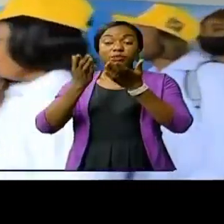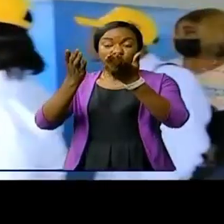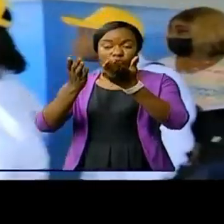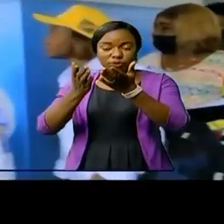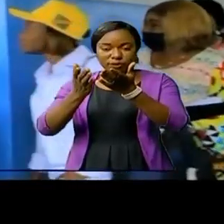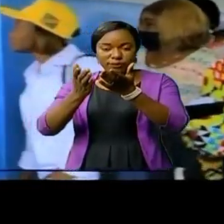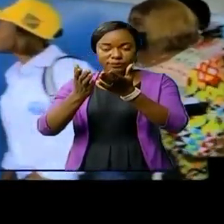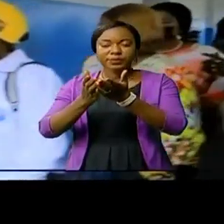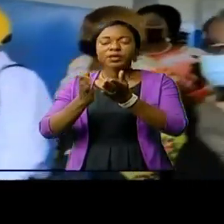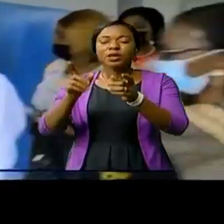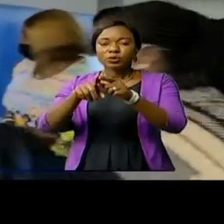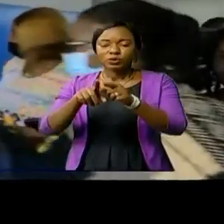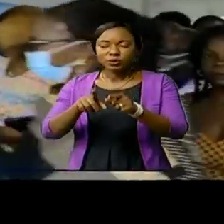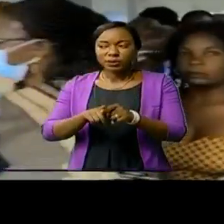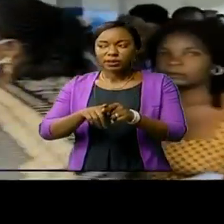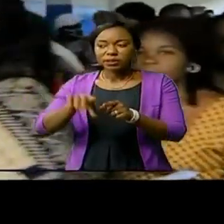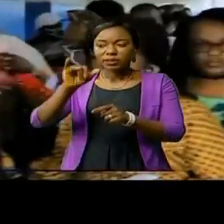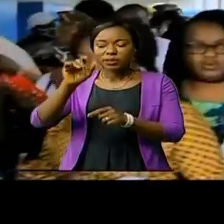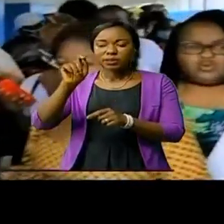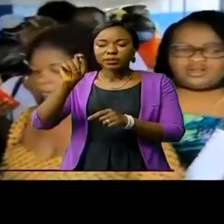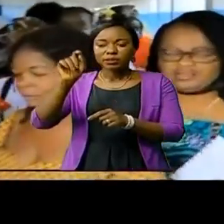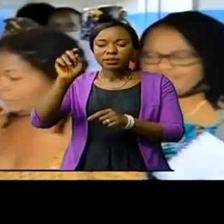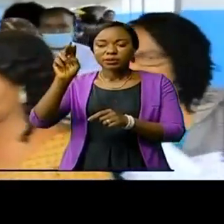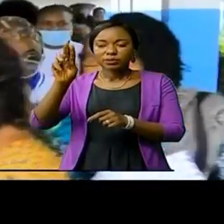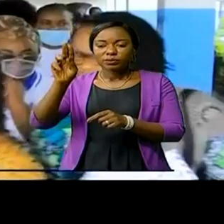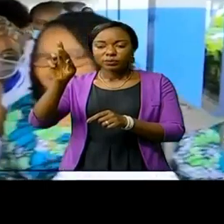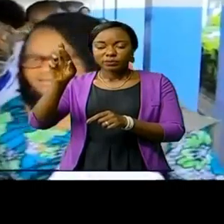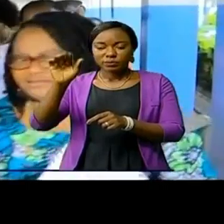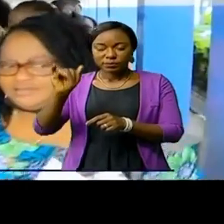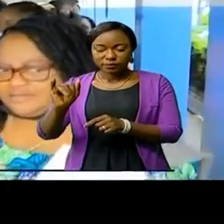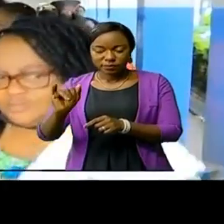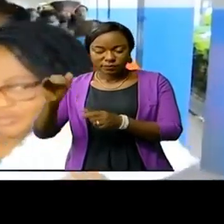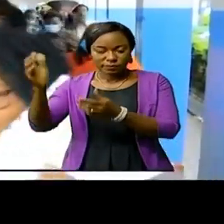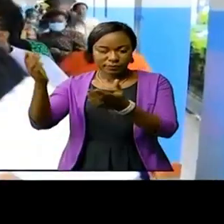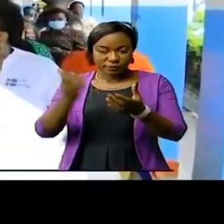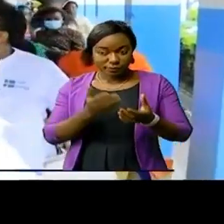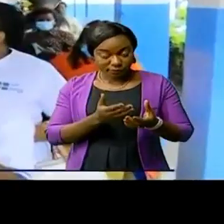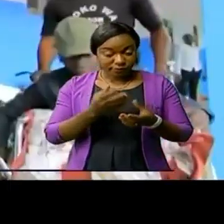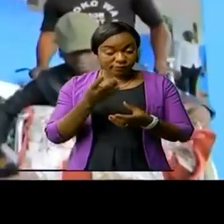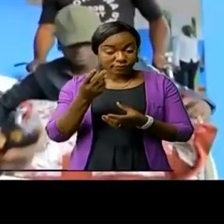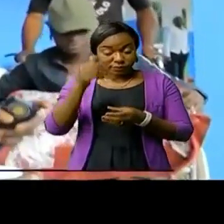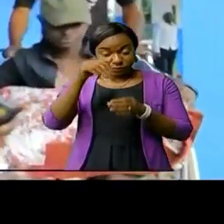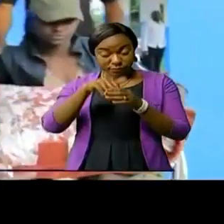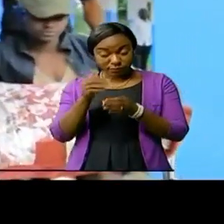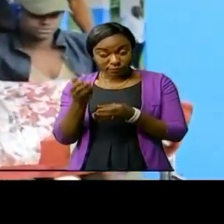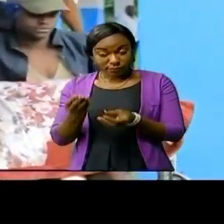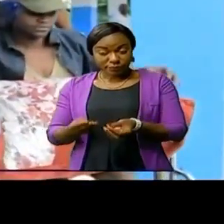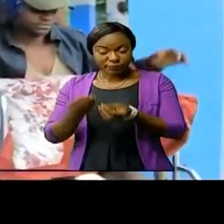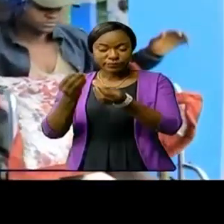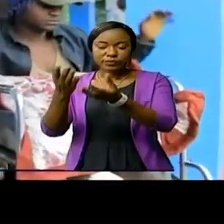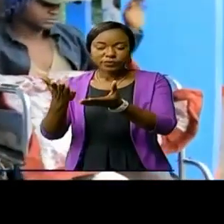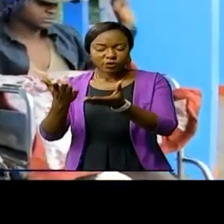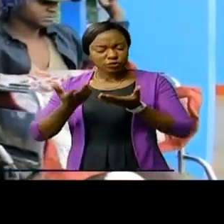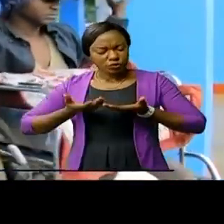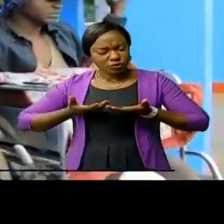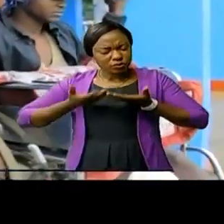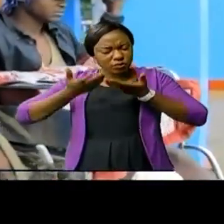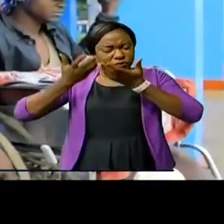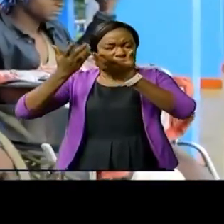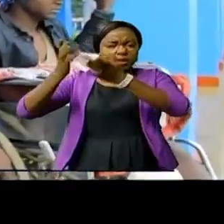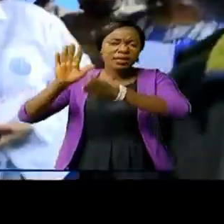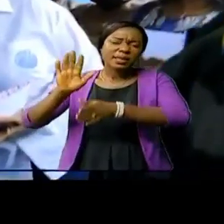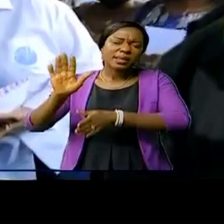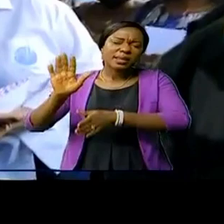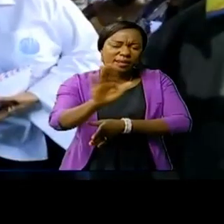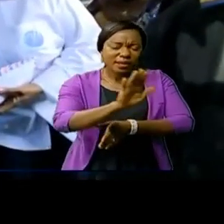et celles de l'Itourie. Pour ce faire, elles ont apporté une enveloppe à ces vrais militaires qui ont consenti leur sacrifice pour défendre l'intérêt